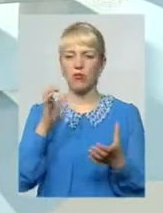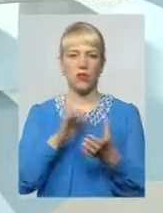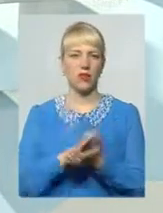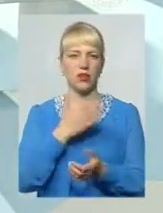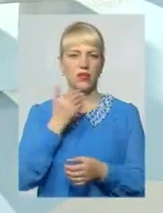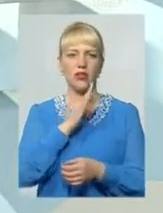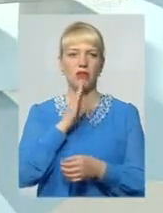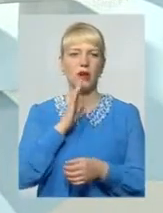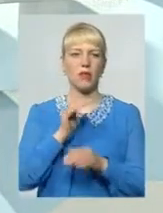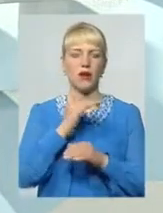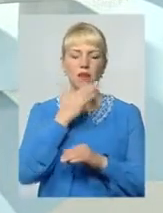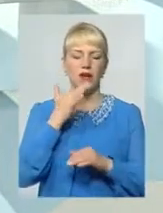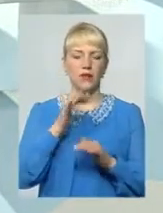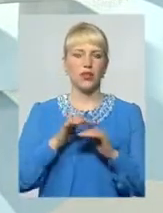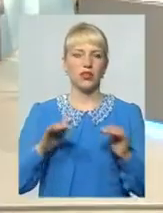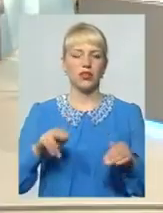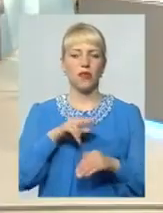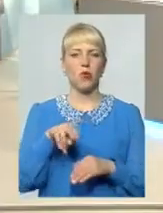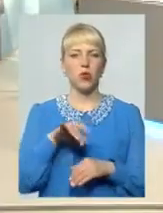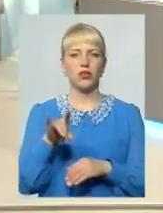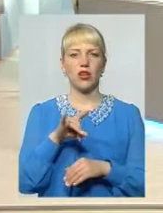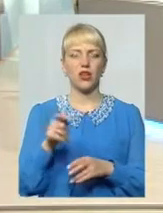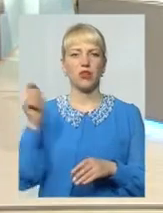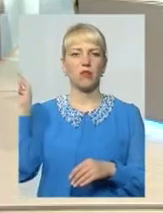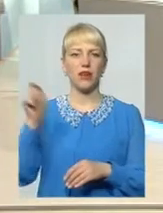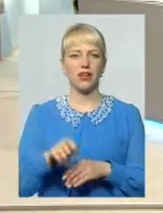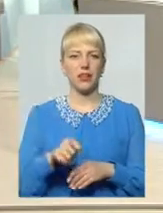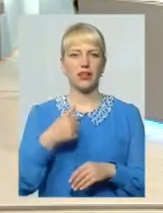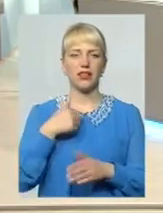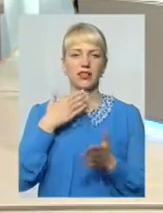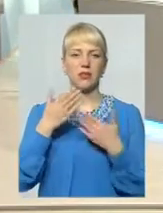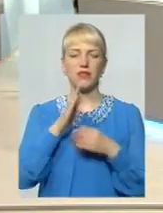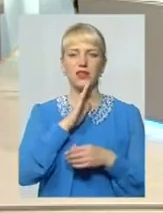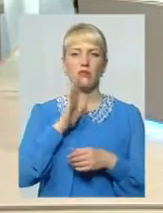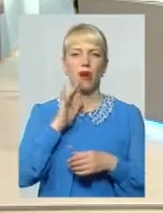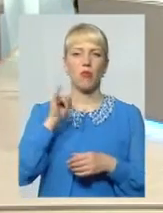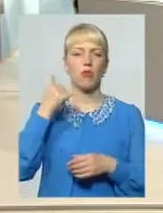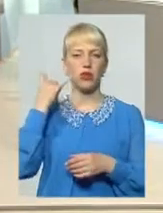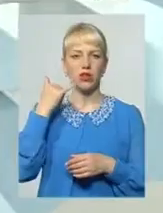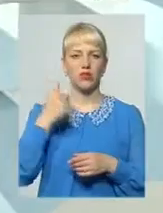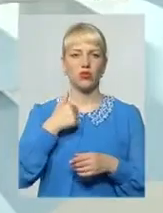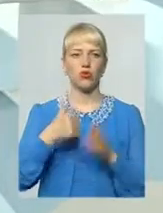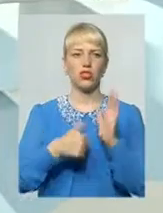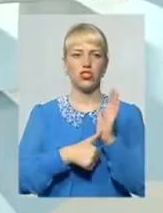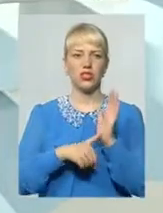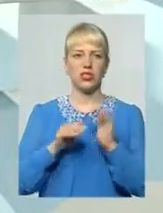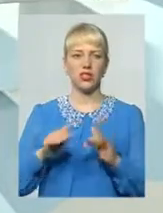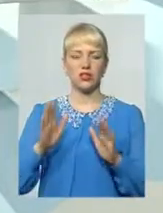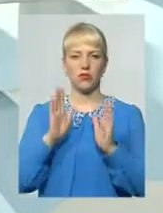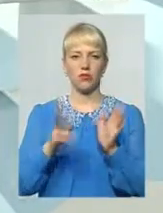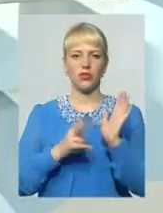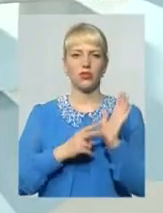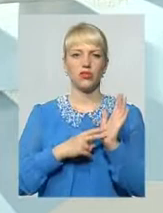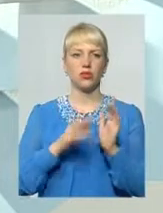мама багатодідна із Полонського району приїхала І я спілкувалася з нею по телефону Вона каже, в мене шестеро дітей І буде ще